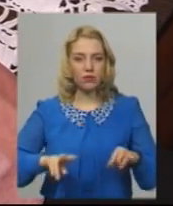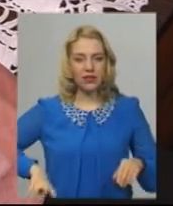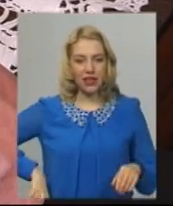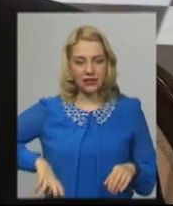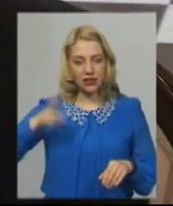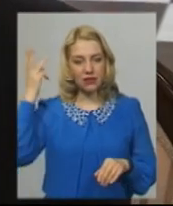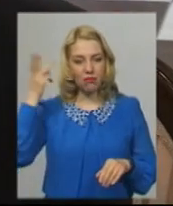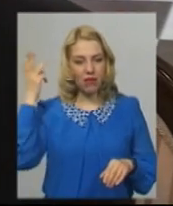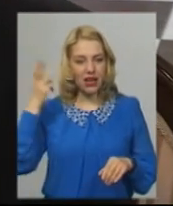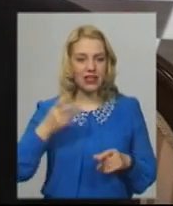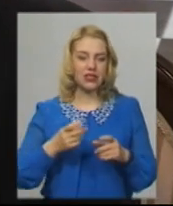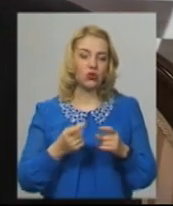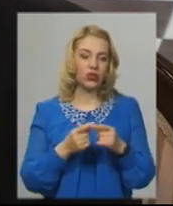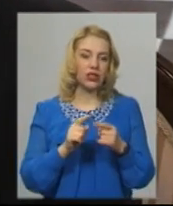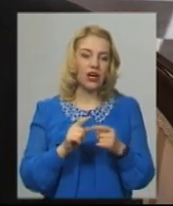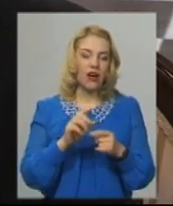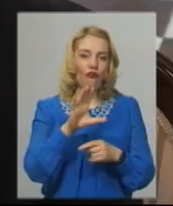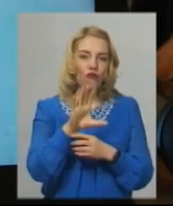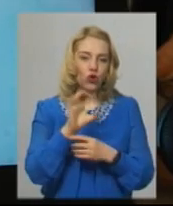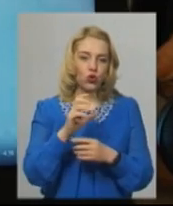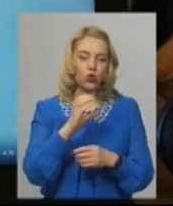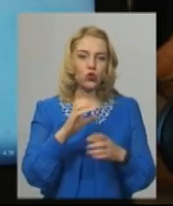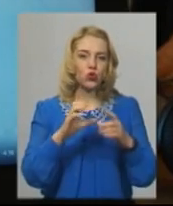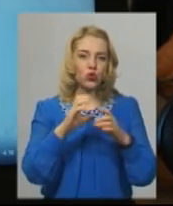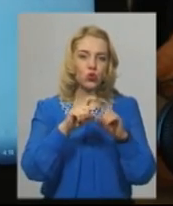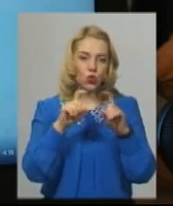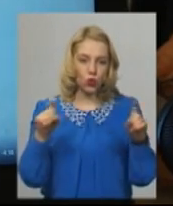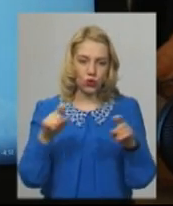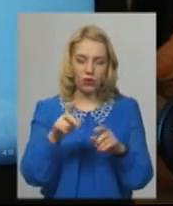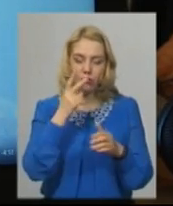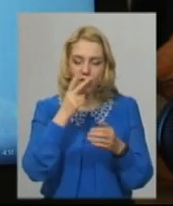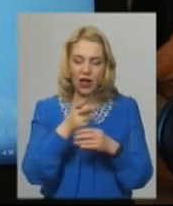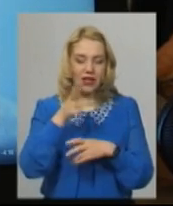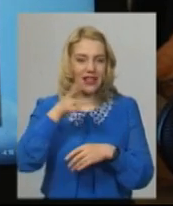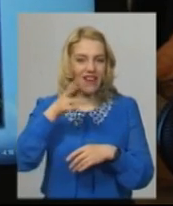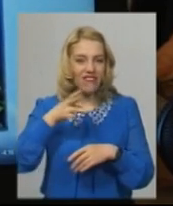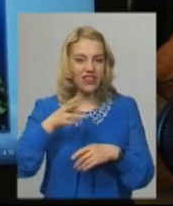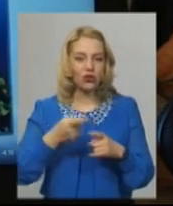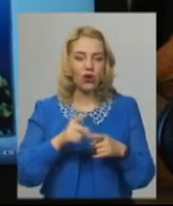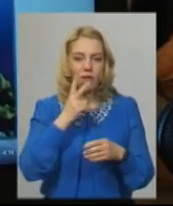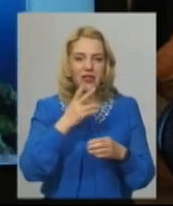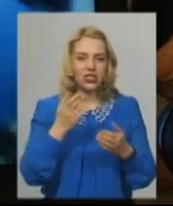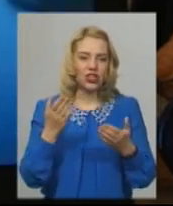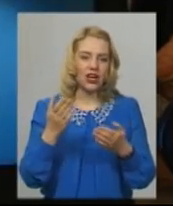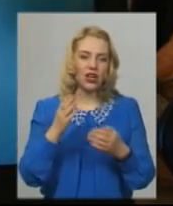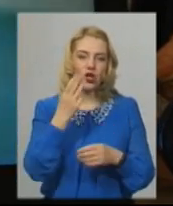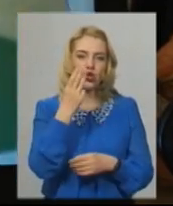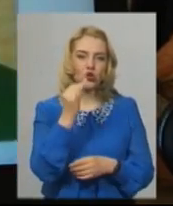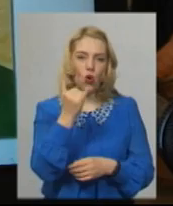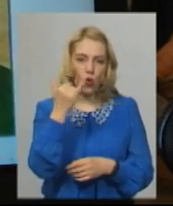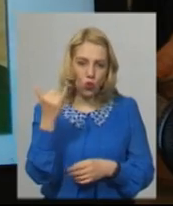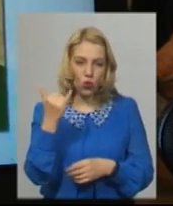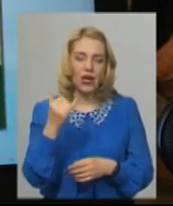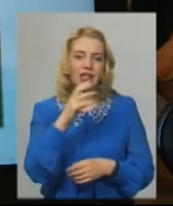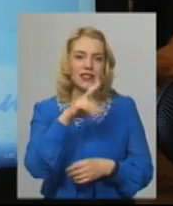музею студії фотомистецтва Віталій Савін. Демонструє і останні відеоролики, які завантажили слайд-шоу Ігоря Ігнатєва «Хмельниччина з